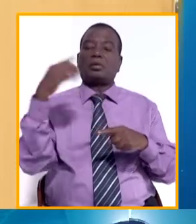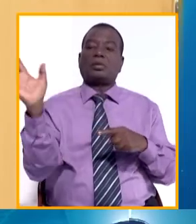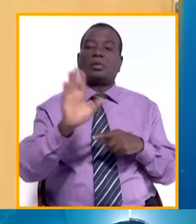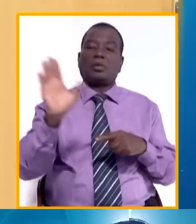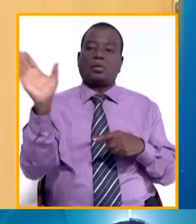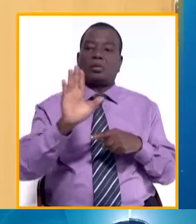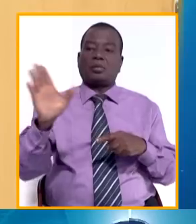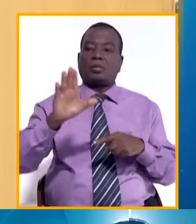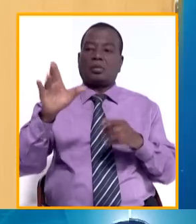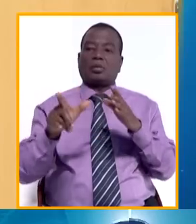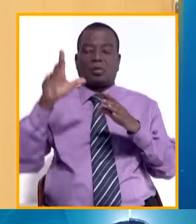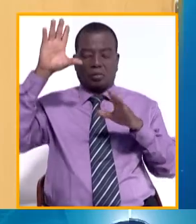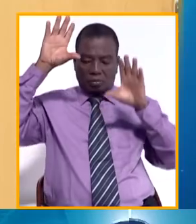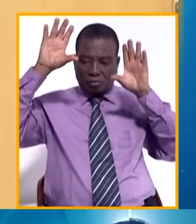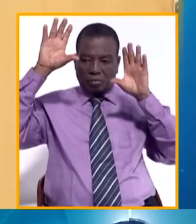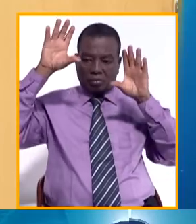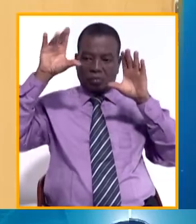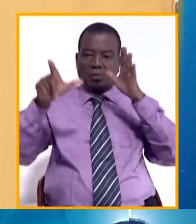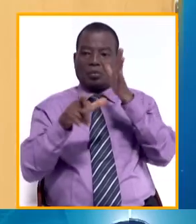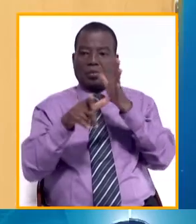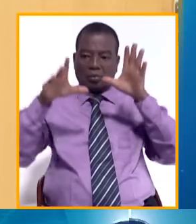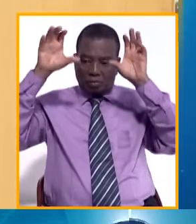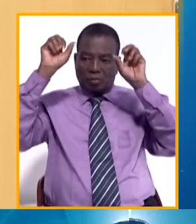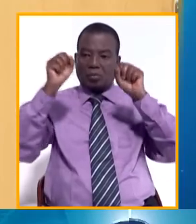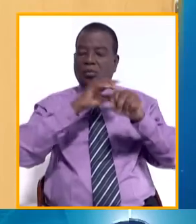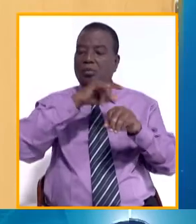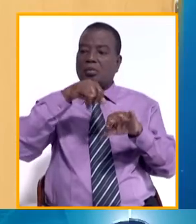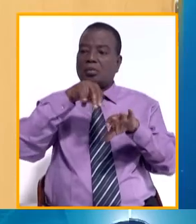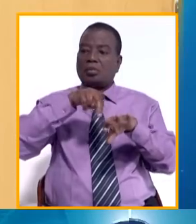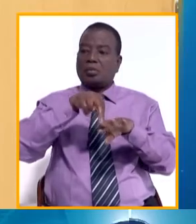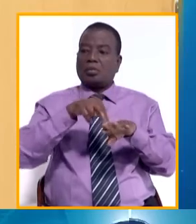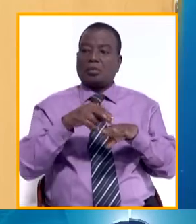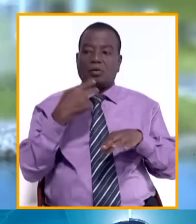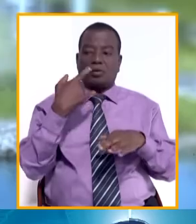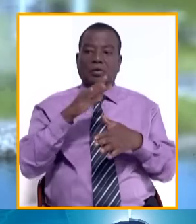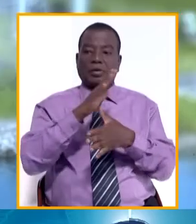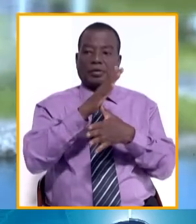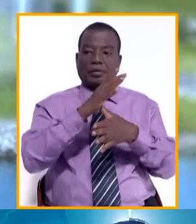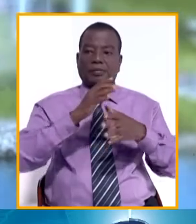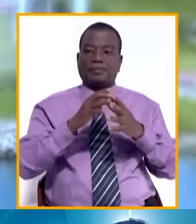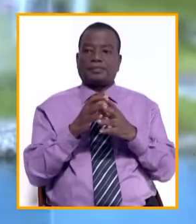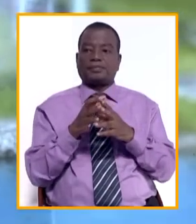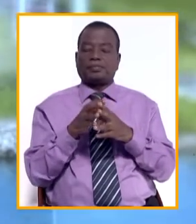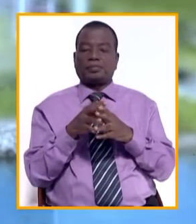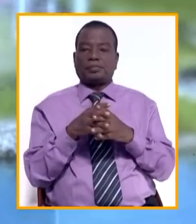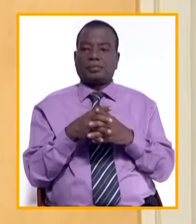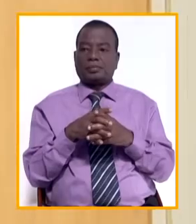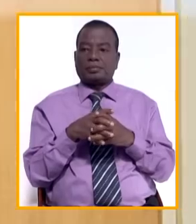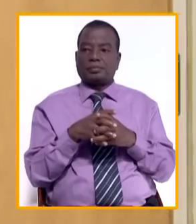s'est dit satisfait et confiant de l'évolution de notre pays dans sa marche vers le développement. Le point de cette audience avec Viviane Aïma.